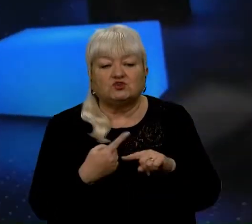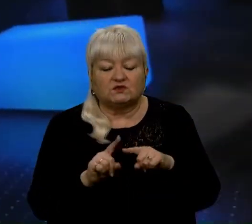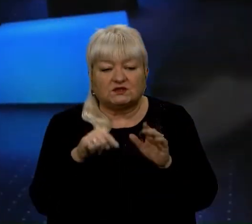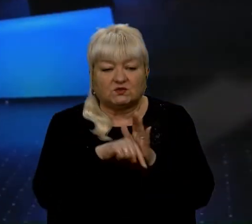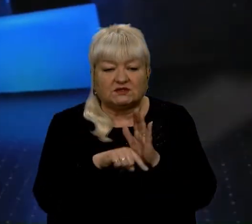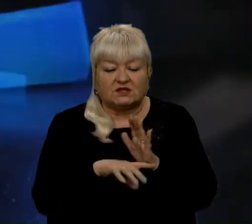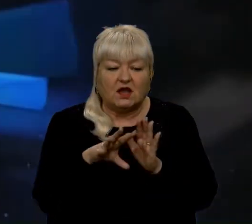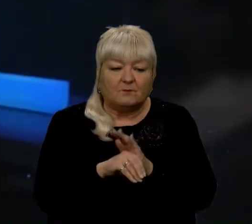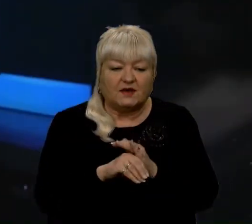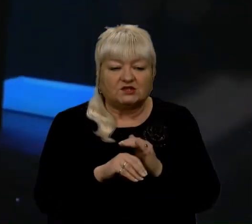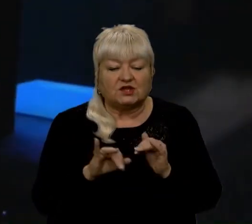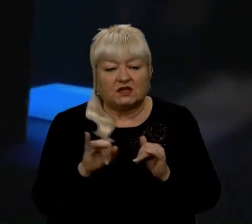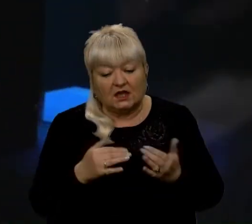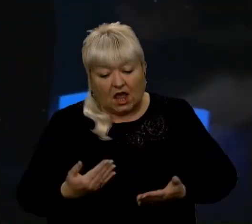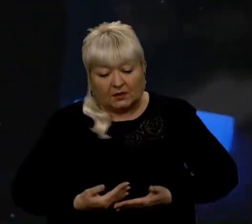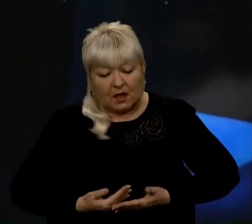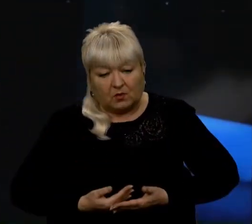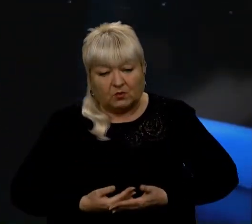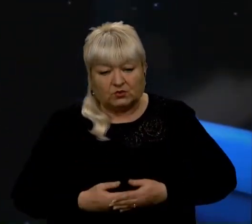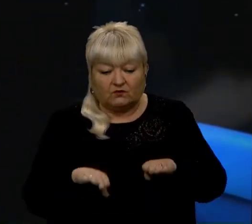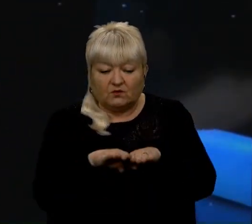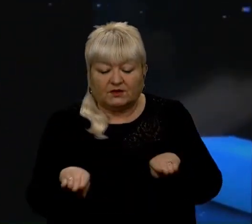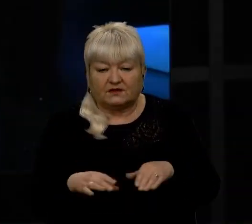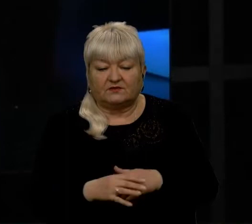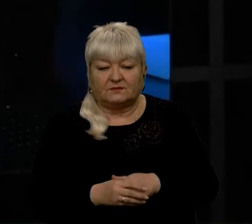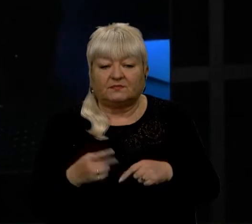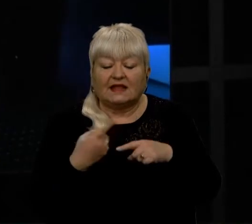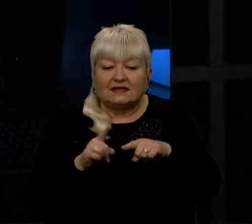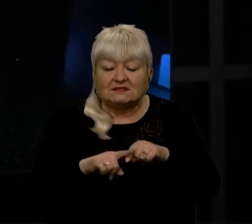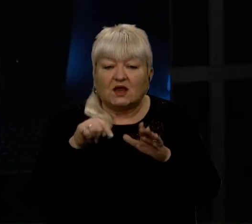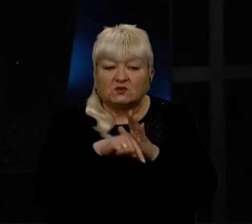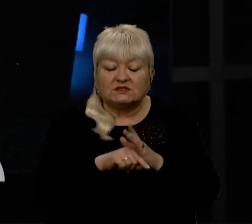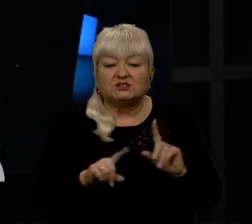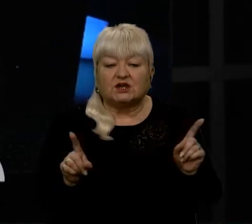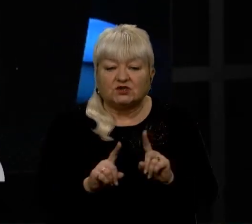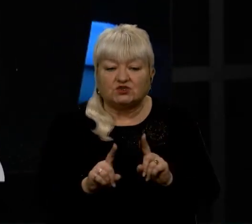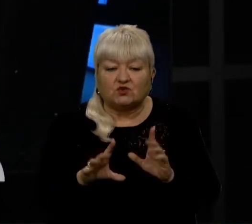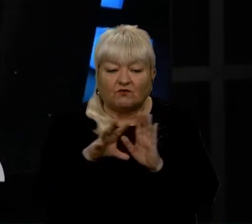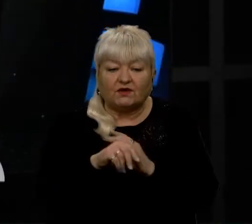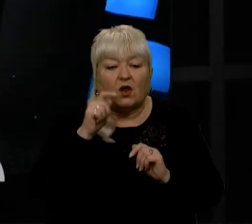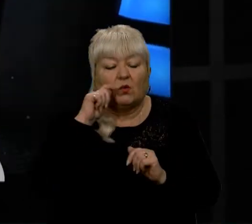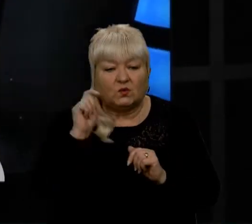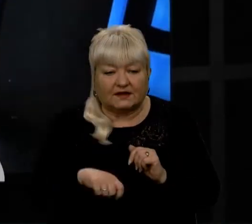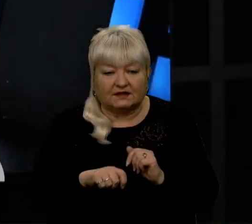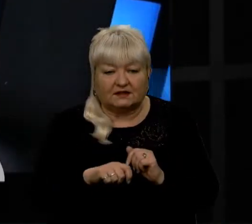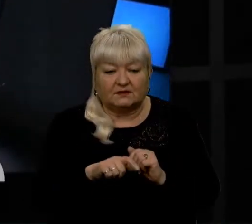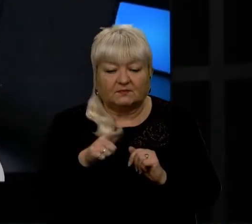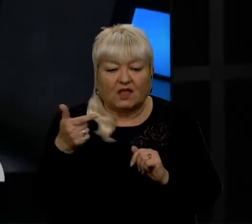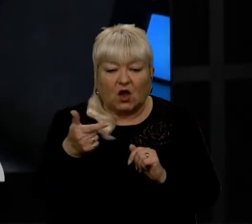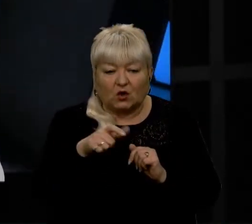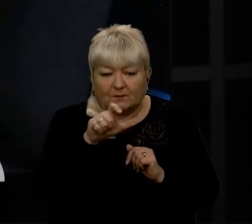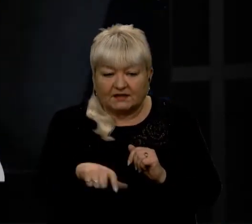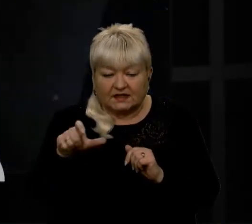межах держав і на побутовому рівні. Для мене, для вас? Це означає, що в Україні громадянина України